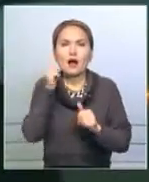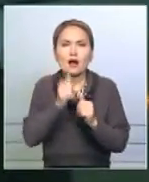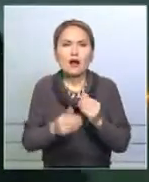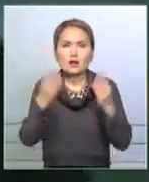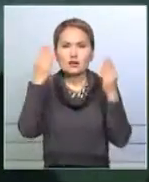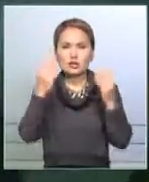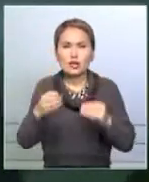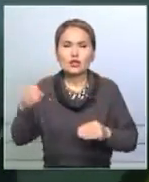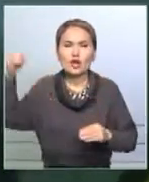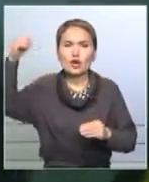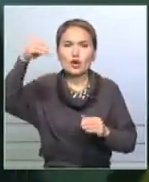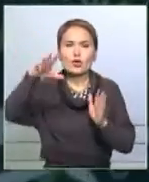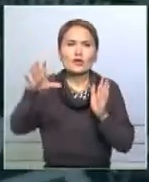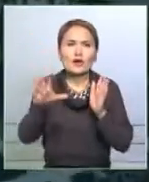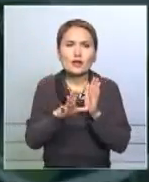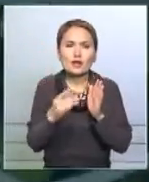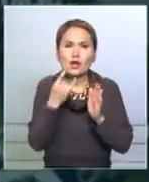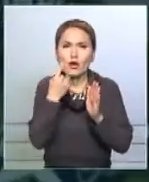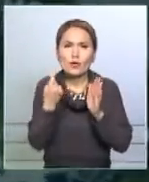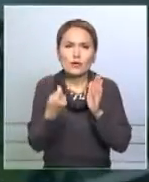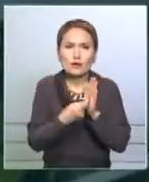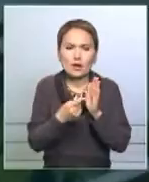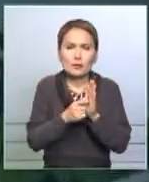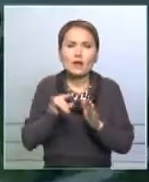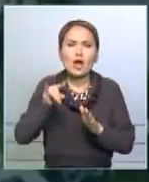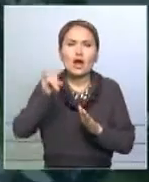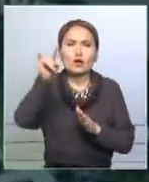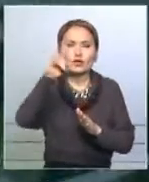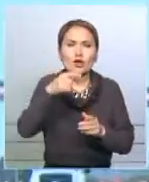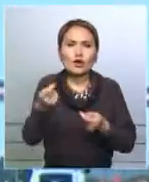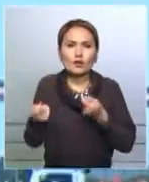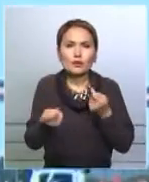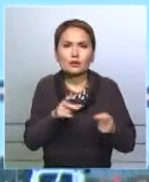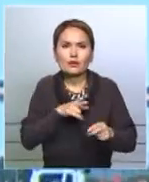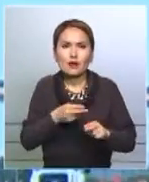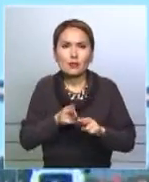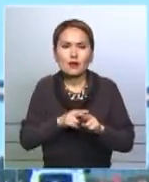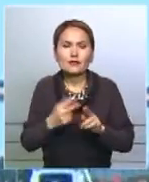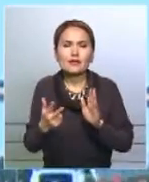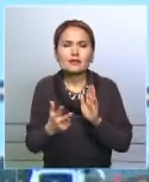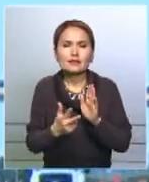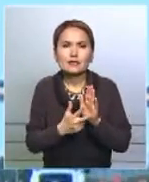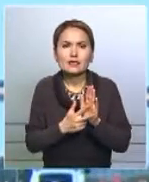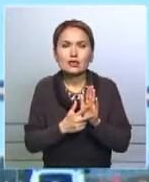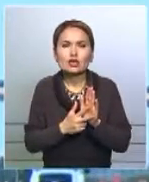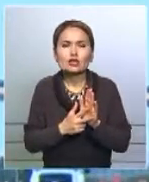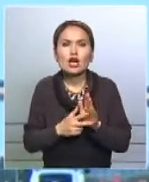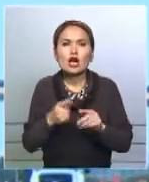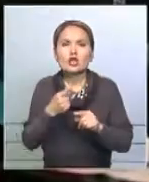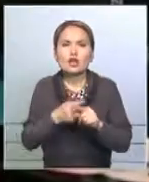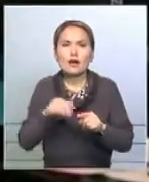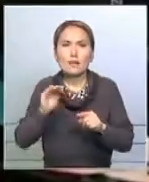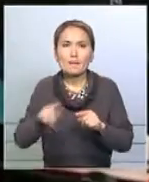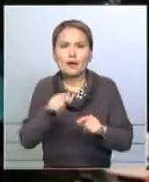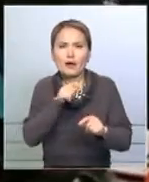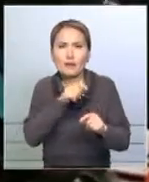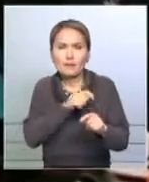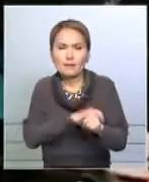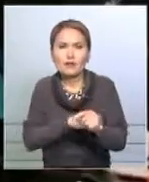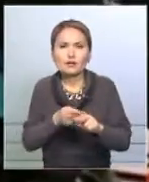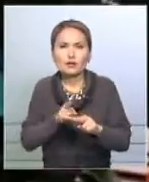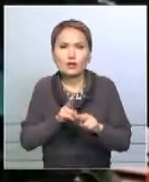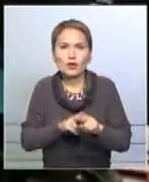тұтынатын түрт қозғалтқыштың көмегімен ұшат. Ұшу құралы сегі шарымын метр бектікке көтеріліп, ұшылдамдығын